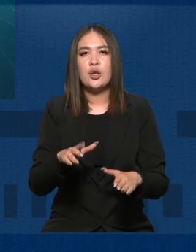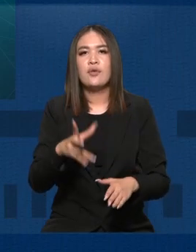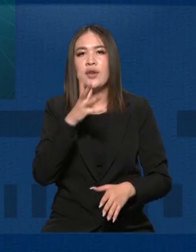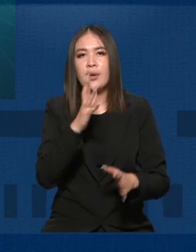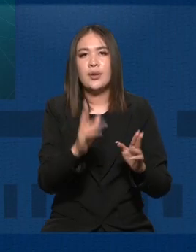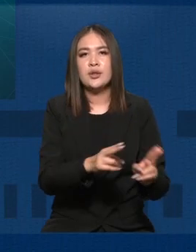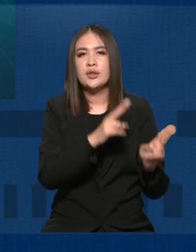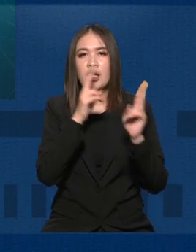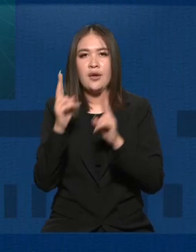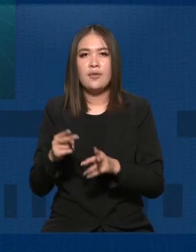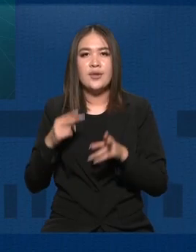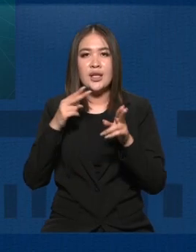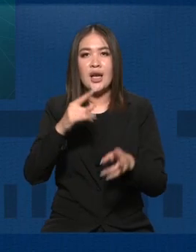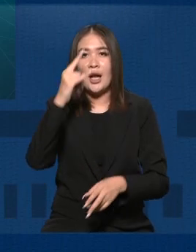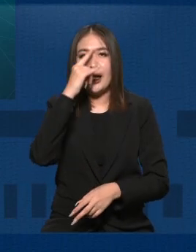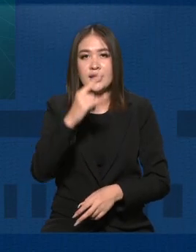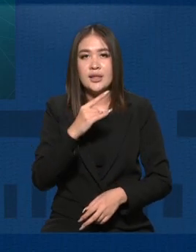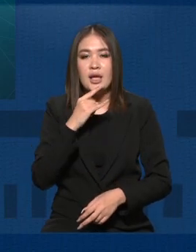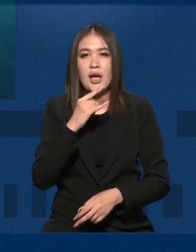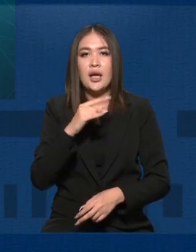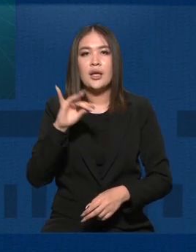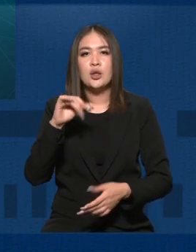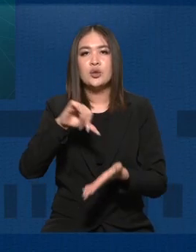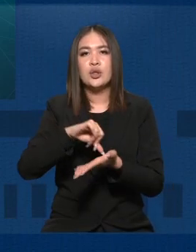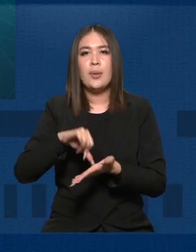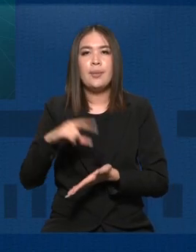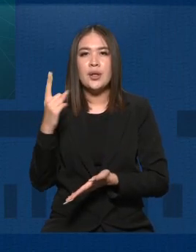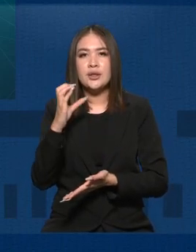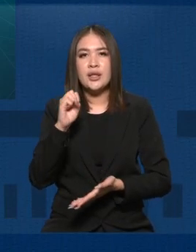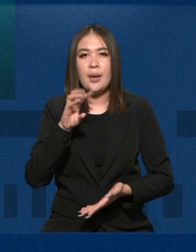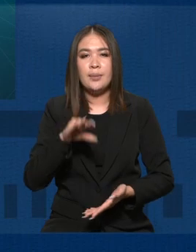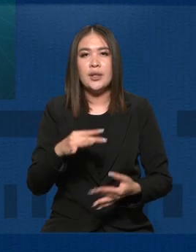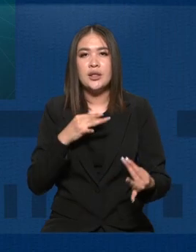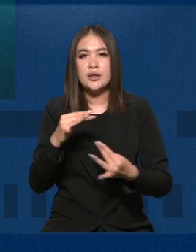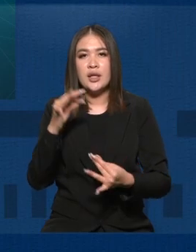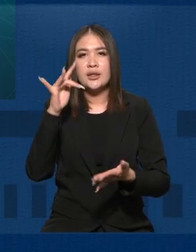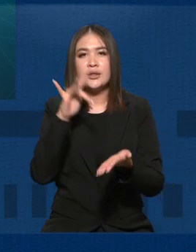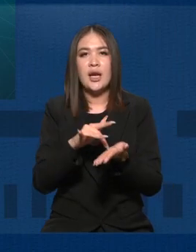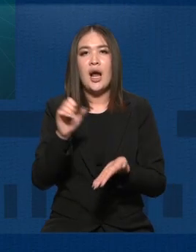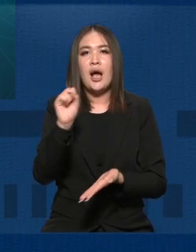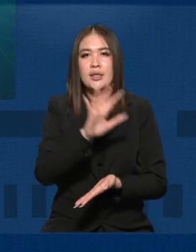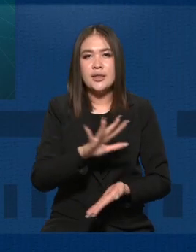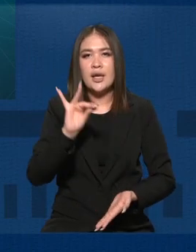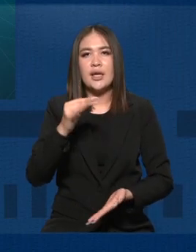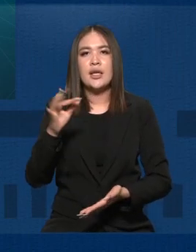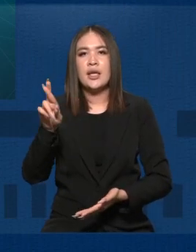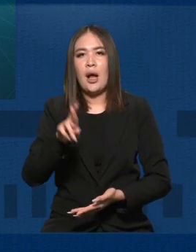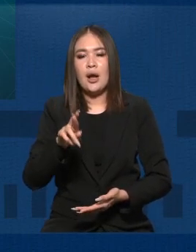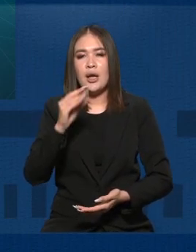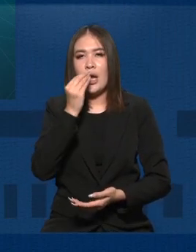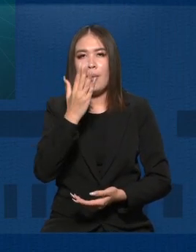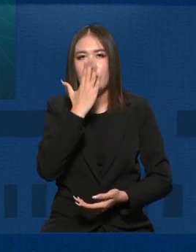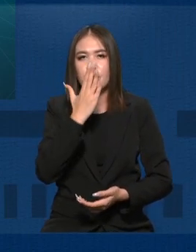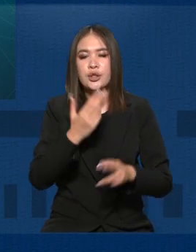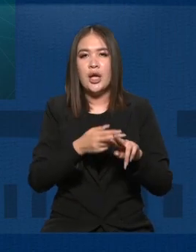сроки своего официального визита в Казахстан, в том числе для участия в первом саммите диалога «Центральная Азия плюс Япония». Глава государства с